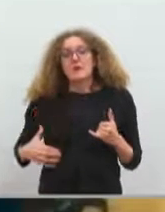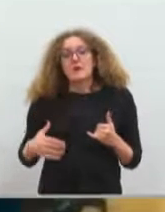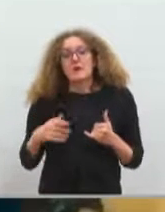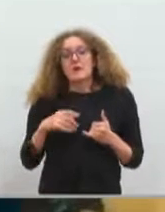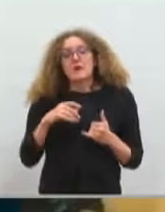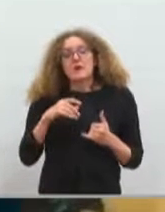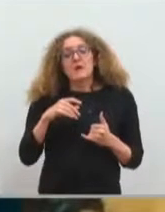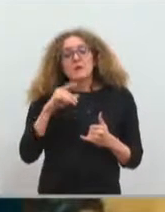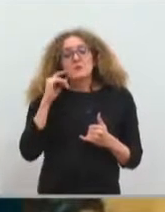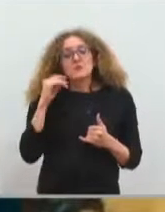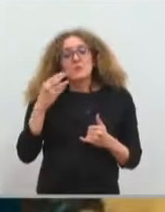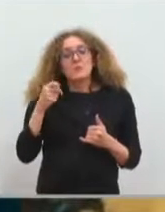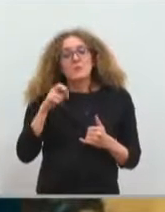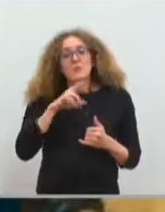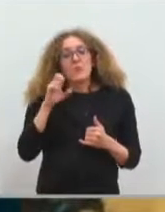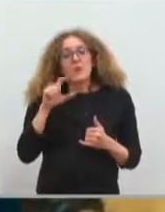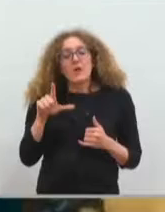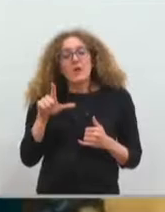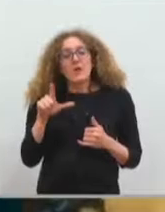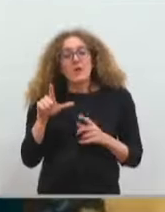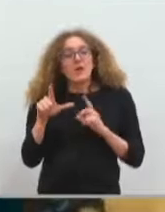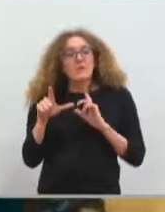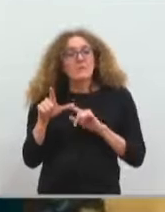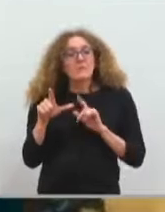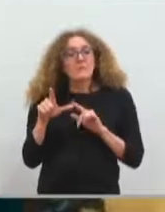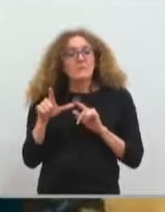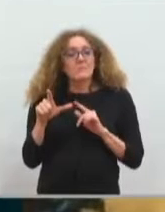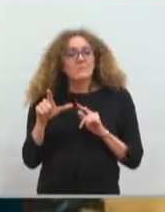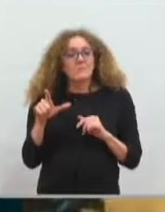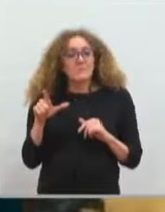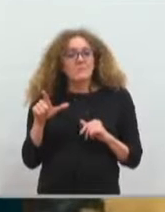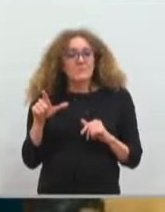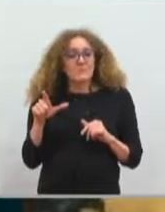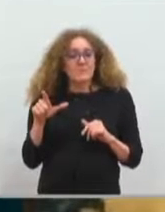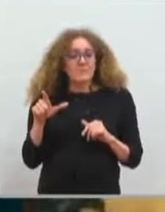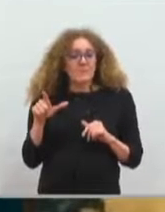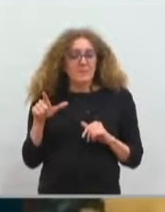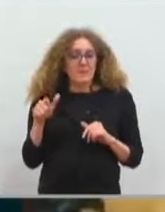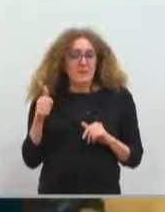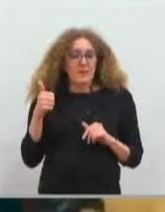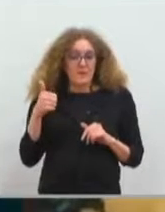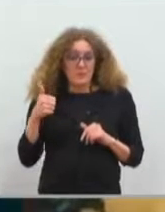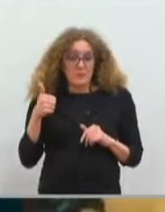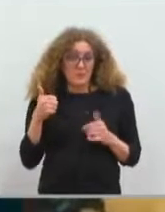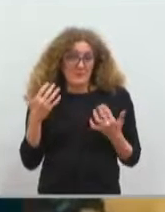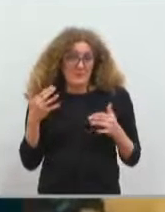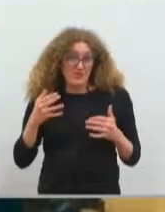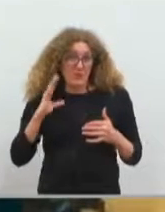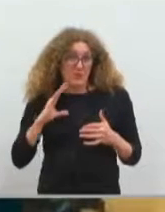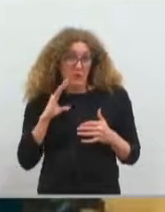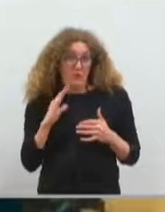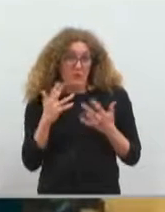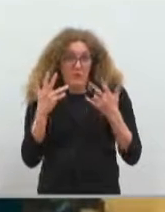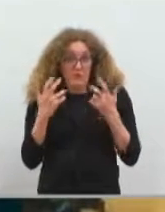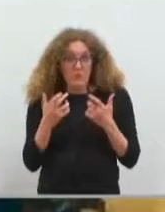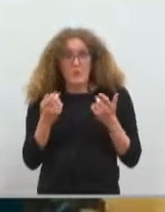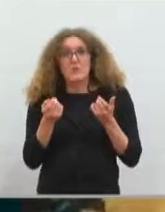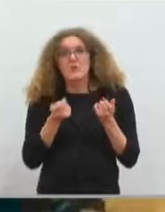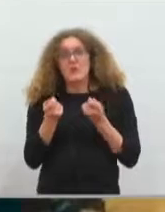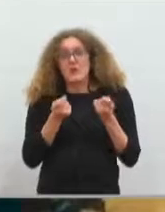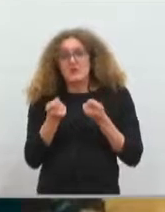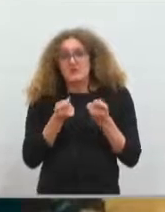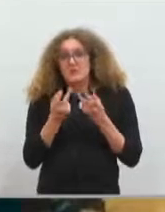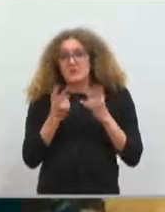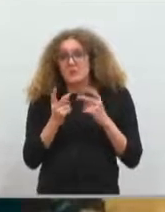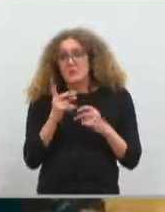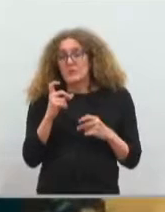un des rares maires de l'intercommunalité avant mon premier mandat à se prononcer en faveur de la régie publique de l'eau. À l'époque, ce n'était pas trop d